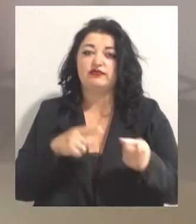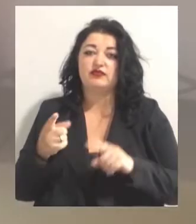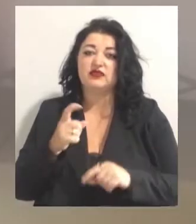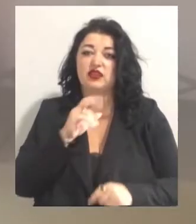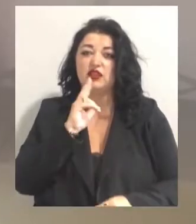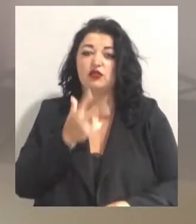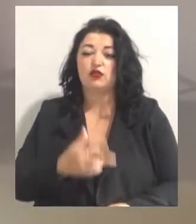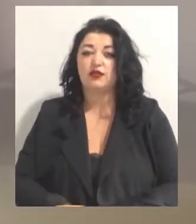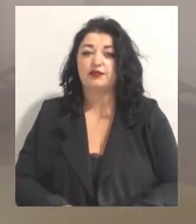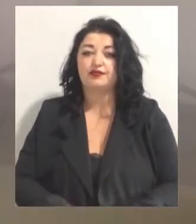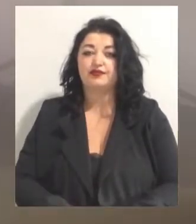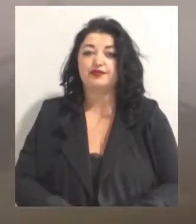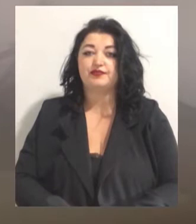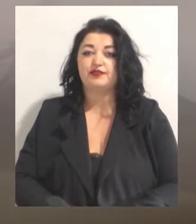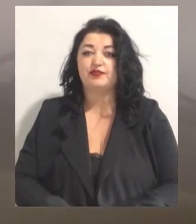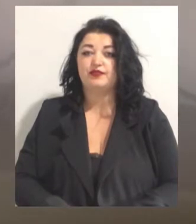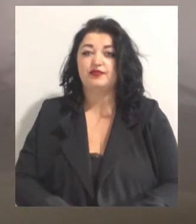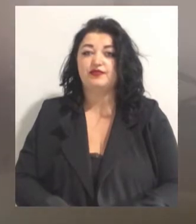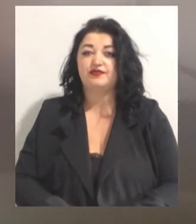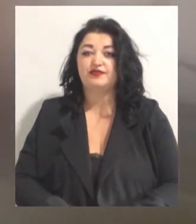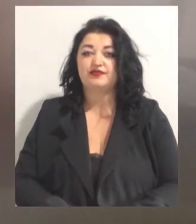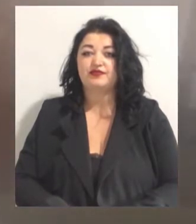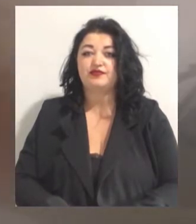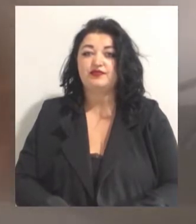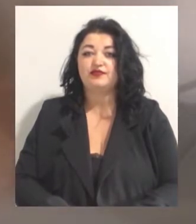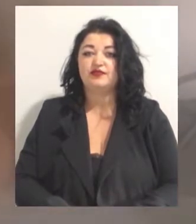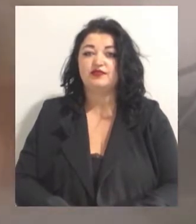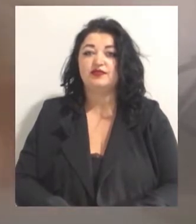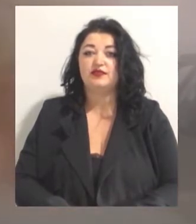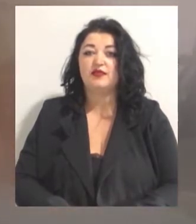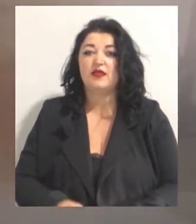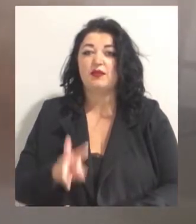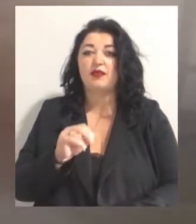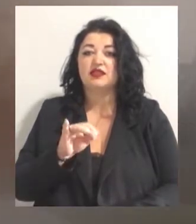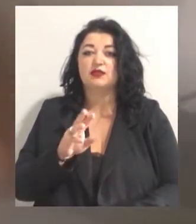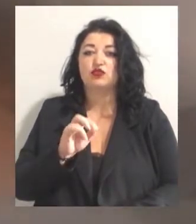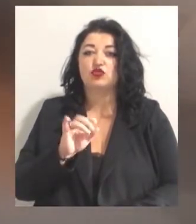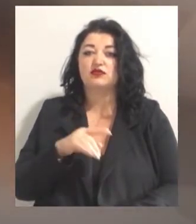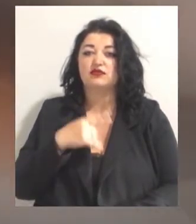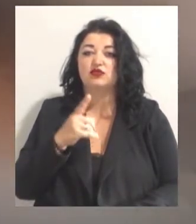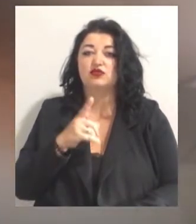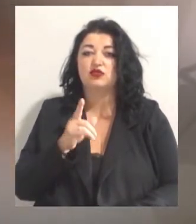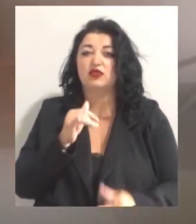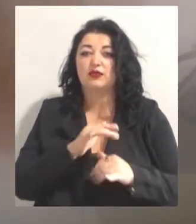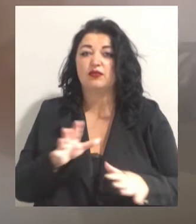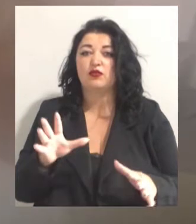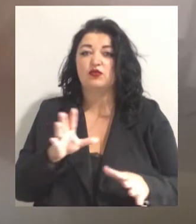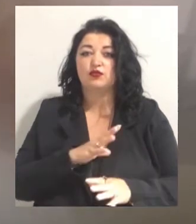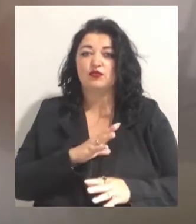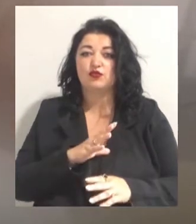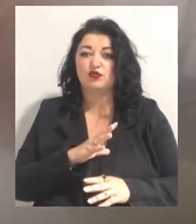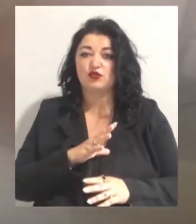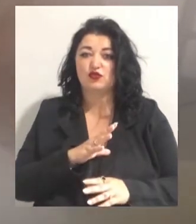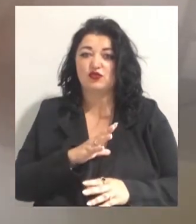Мова йдеться про те, що не може бути двох підходів, підходу до одних